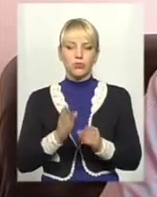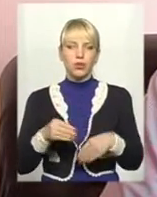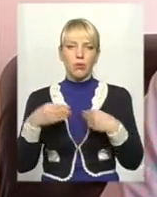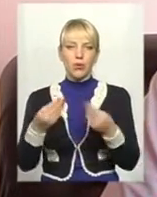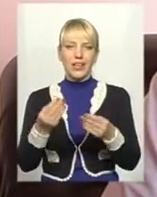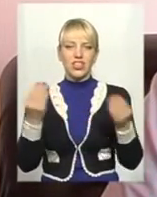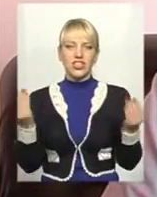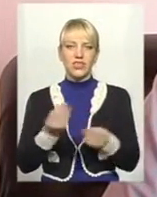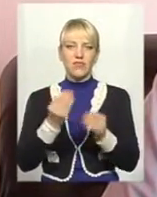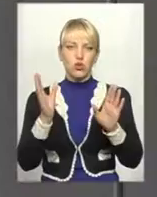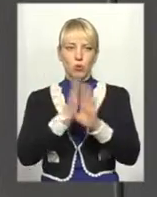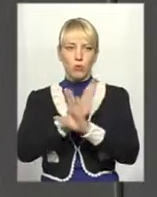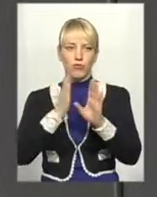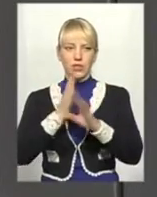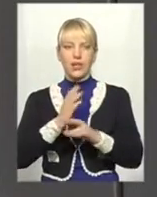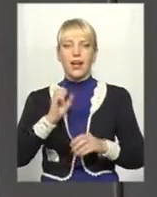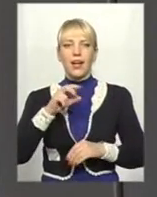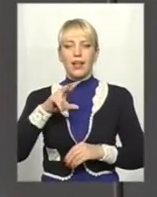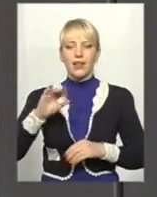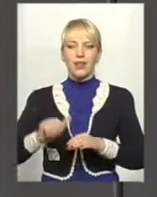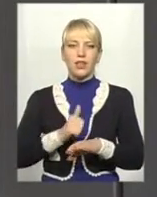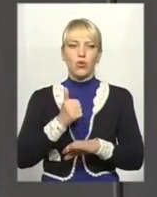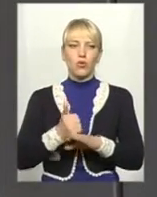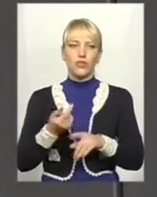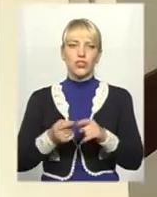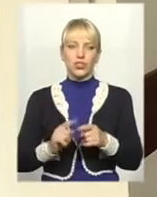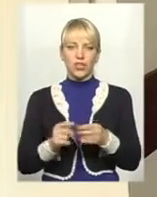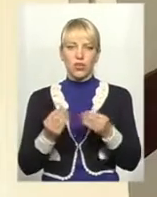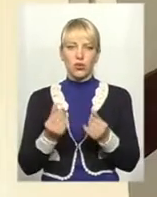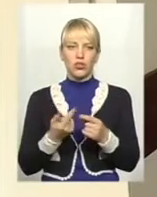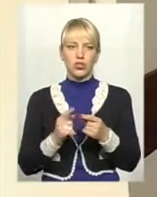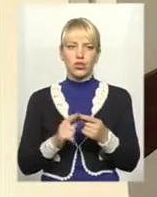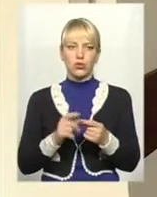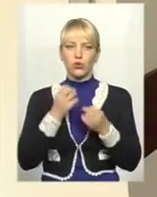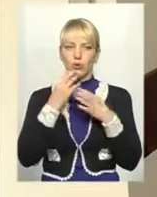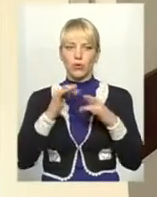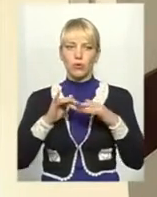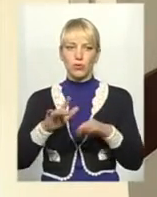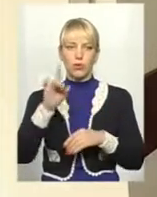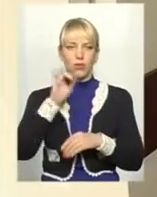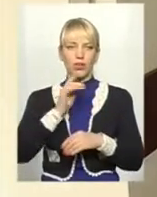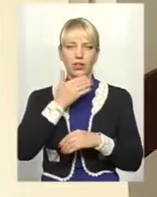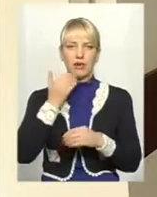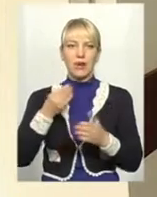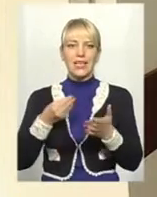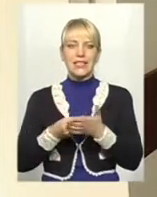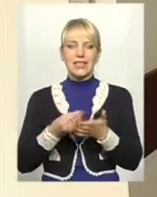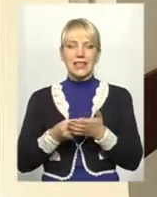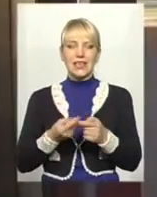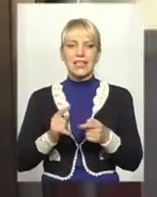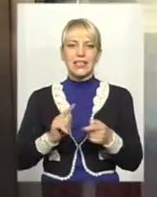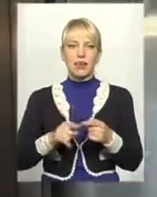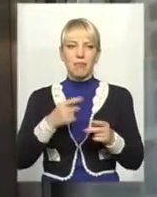повітря в кабіну ліфта. Але найголовніше – це гроші. Їх на цю добру справу поки що немає. Ціна питання – понад